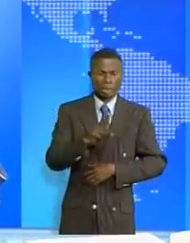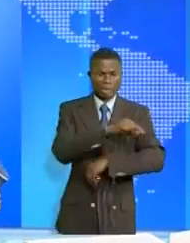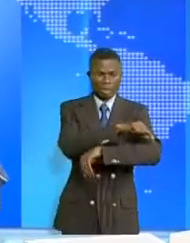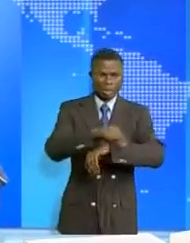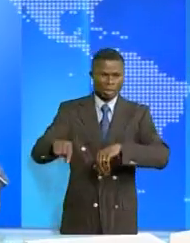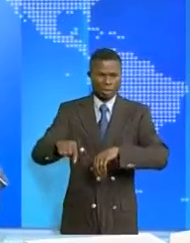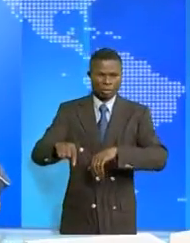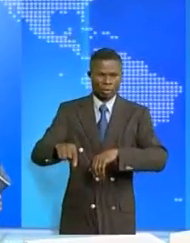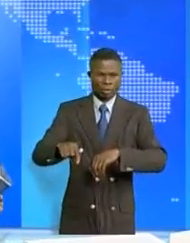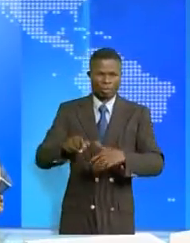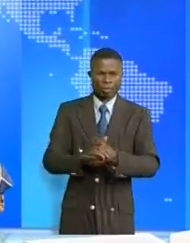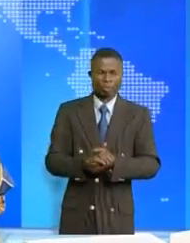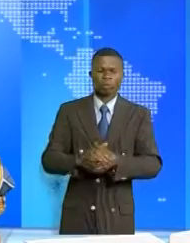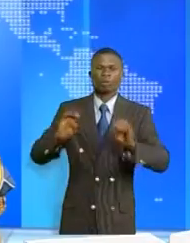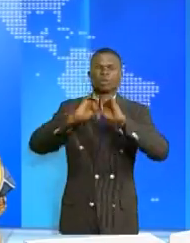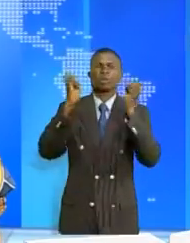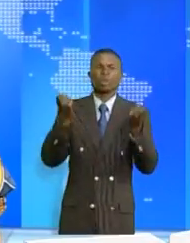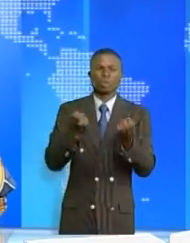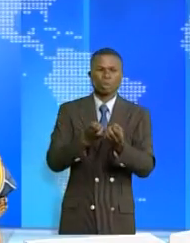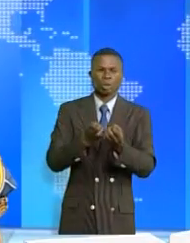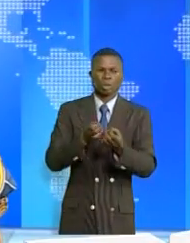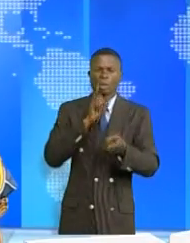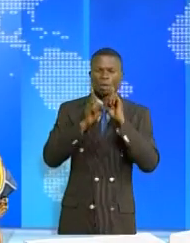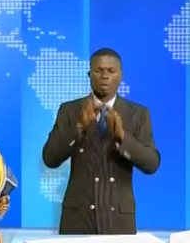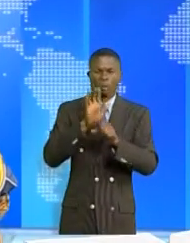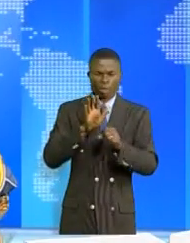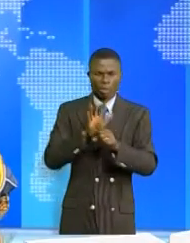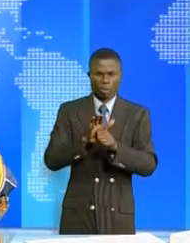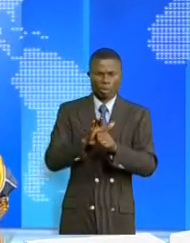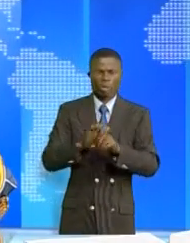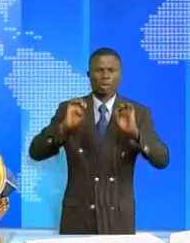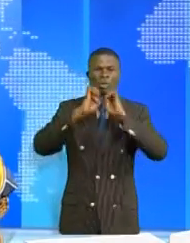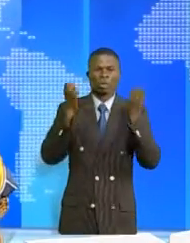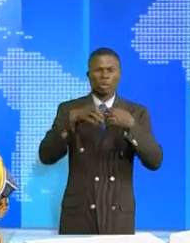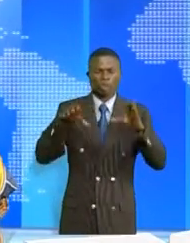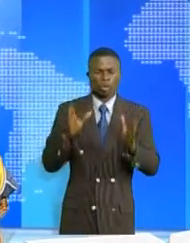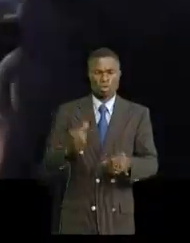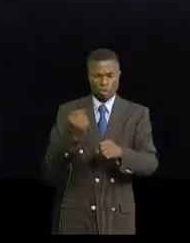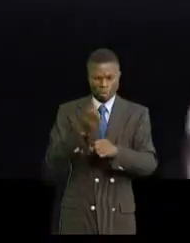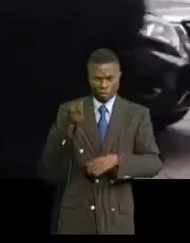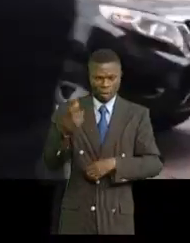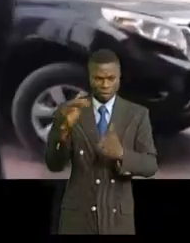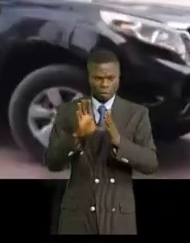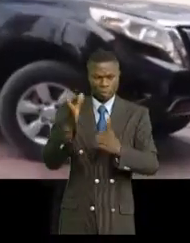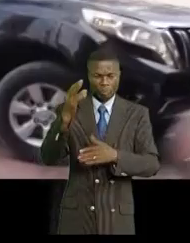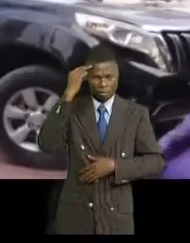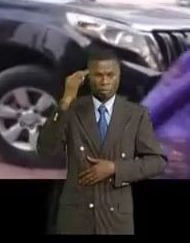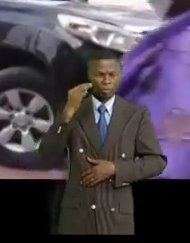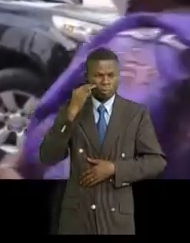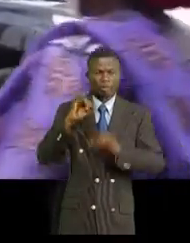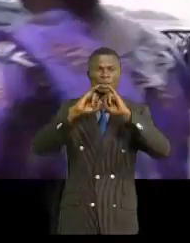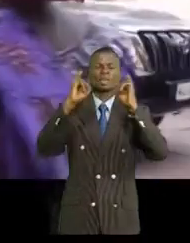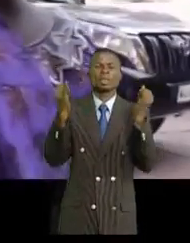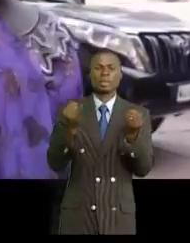d'Emma Belé, une coopérative qui regroupe plusieurs entreprises congolaises. Le ministère de l